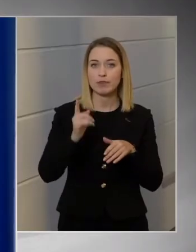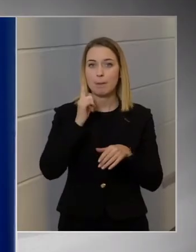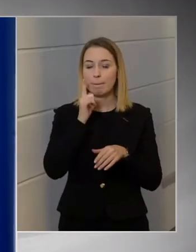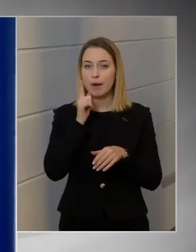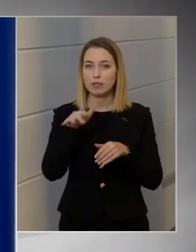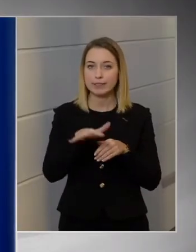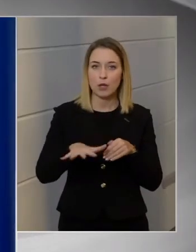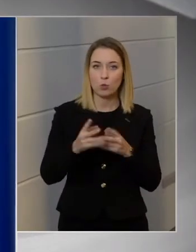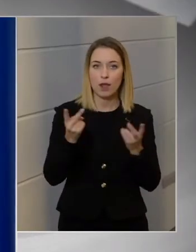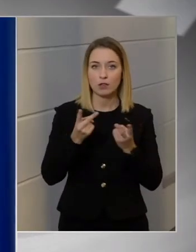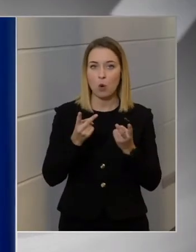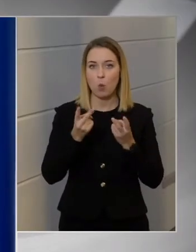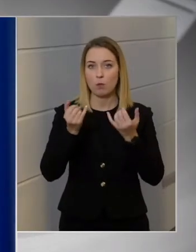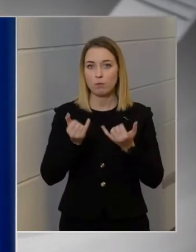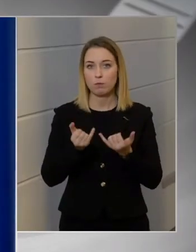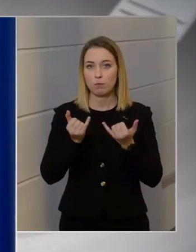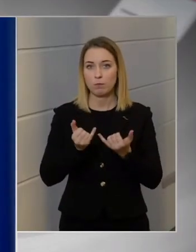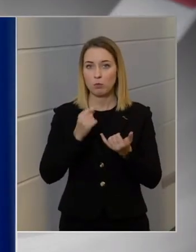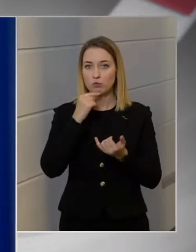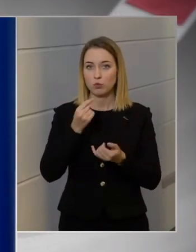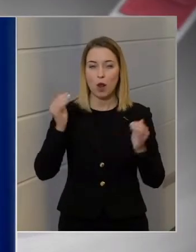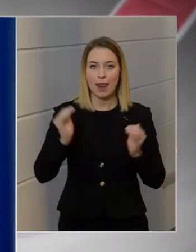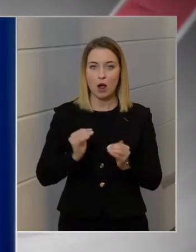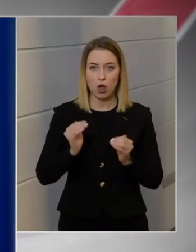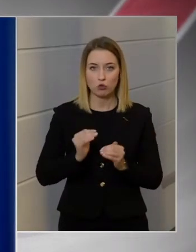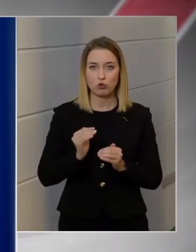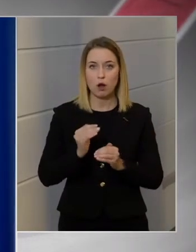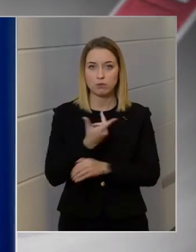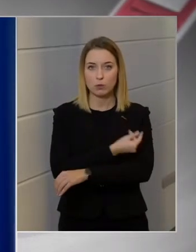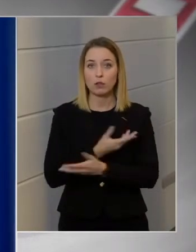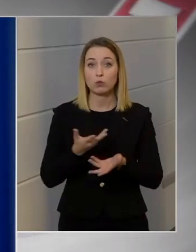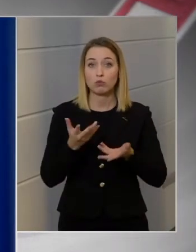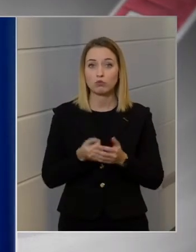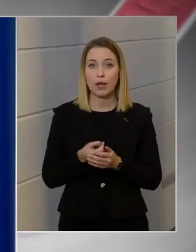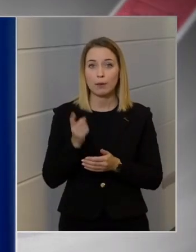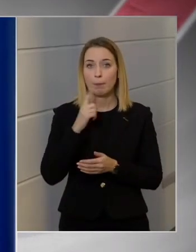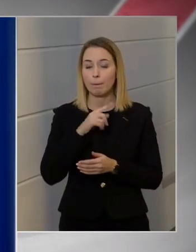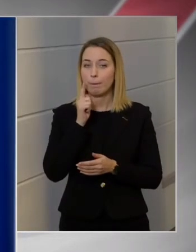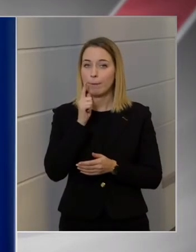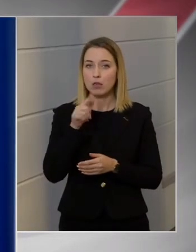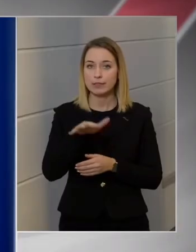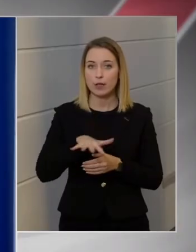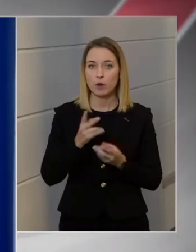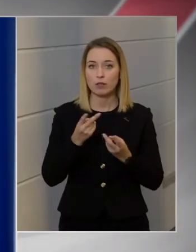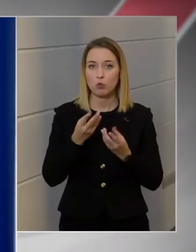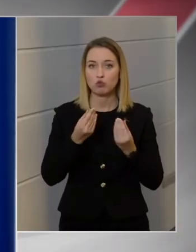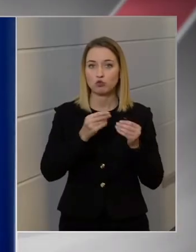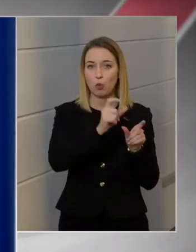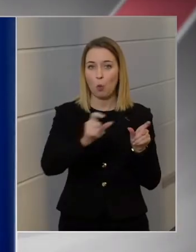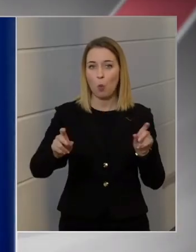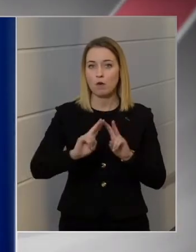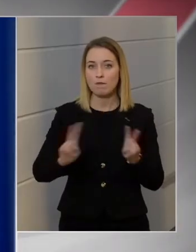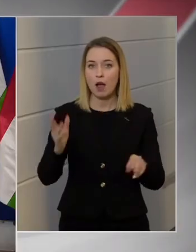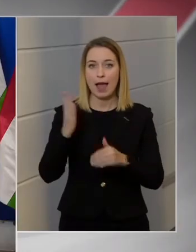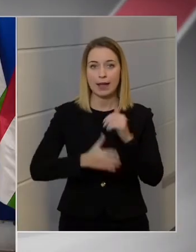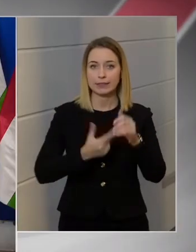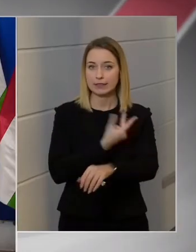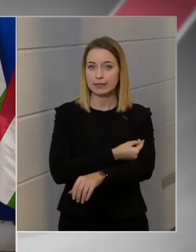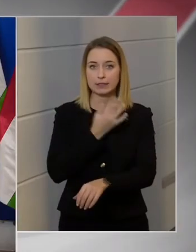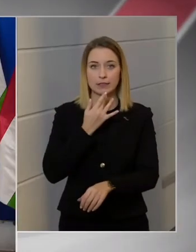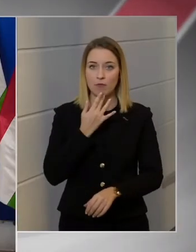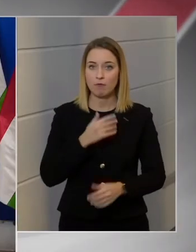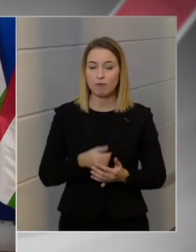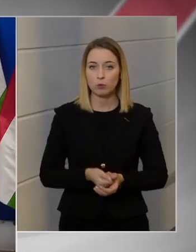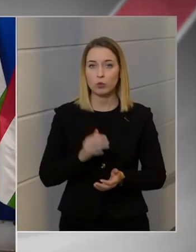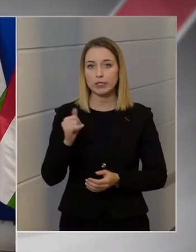területei, ahol most mondjuk a legalacsonyabb az oltottság, tehát hogy mik azok a területek, ahol különösen sokan vannak, akik még eddig nem volt adták be magukat,